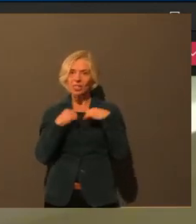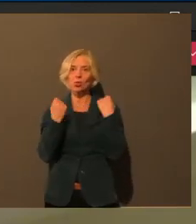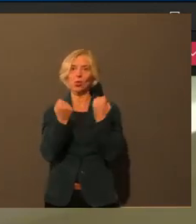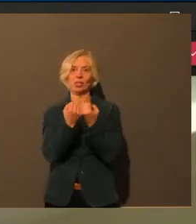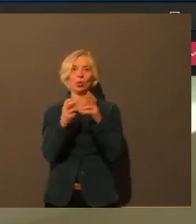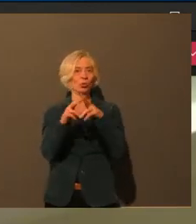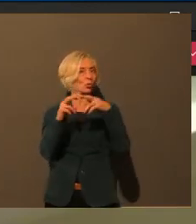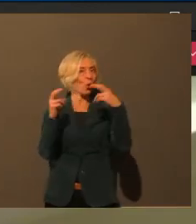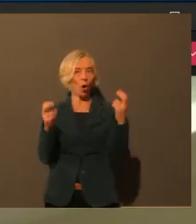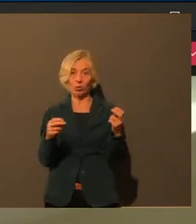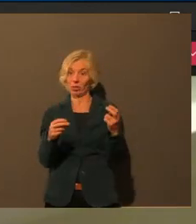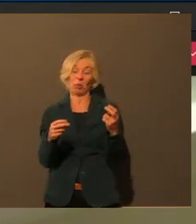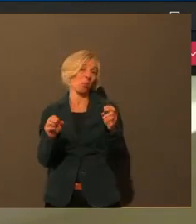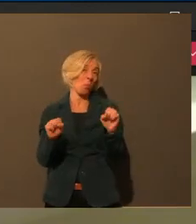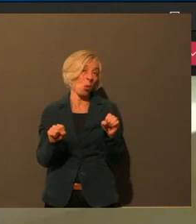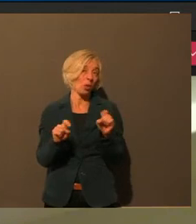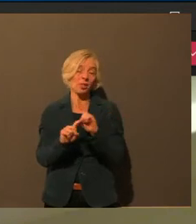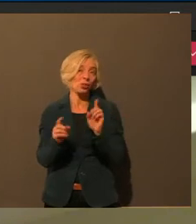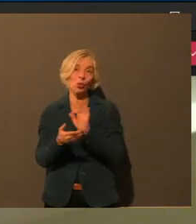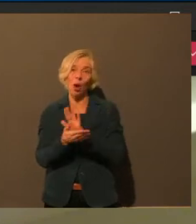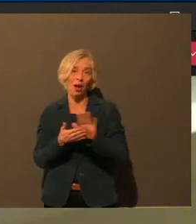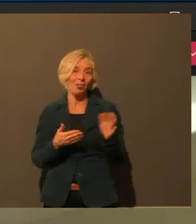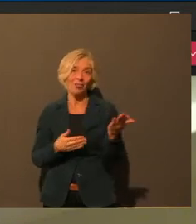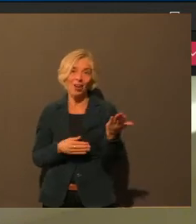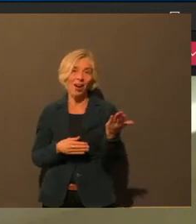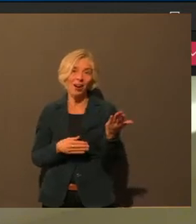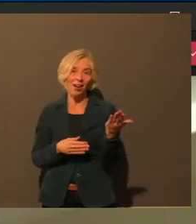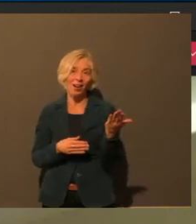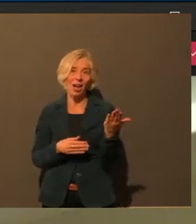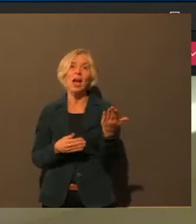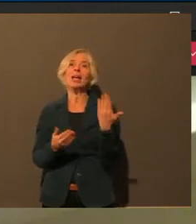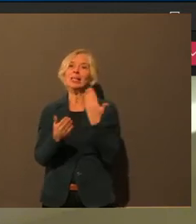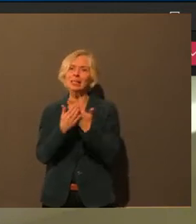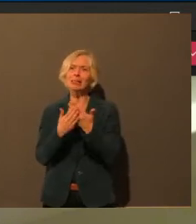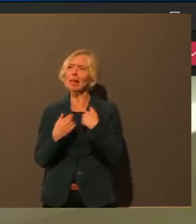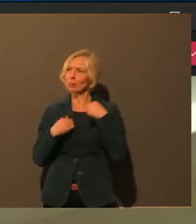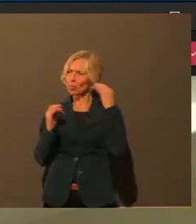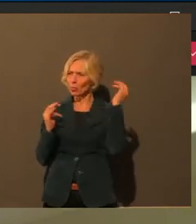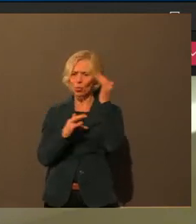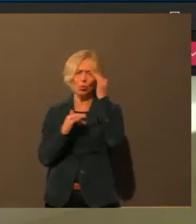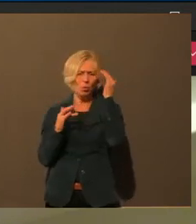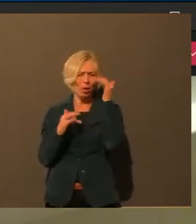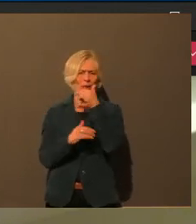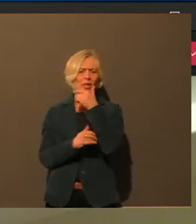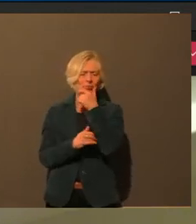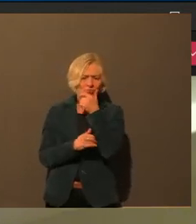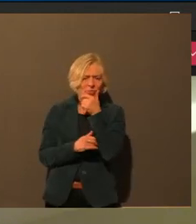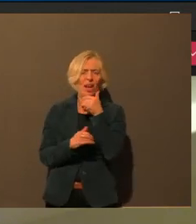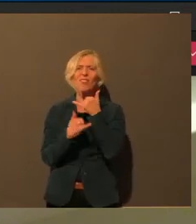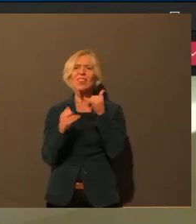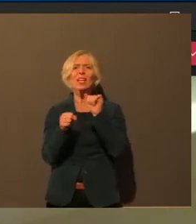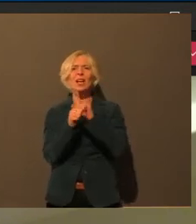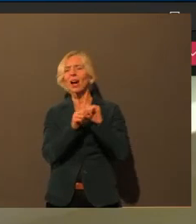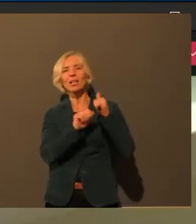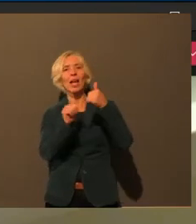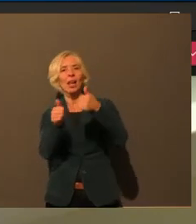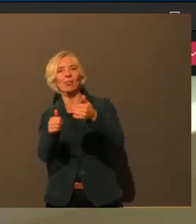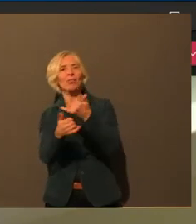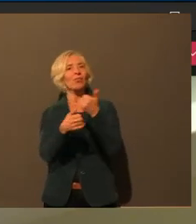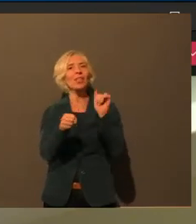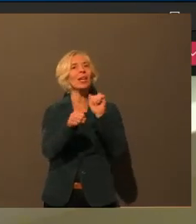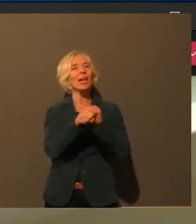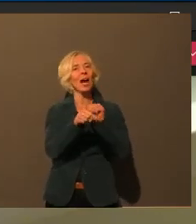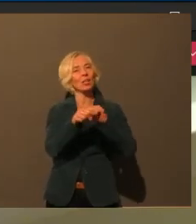auch solche Situationen unterstützen, entschärfen, weil es geht ja nicht nur so aus, dass jeder nur genervt ist, sondern in manchen Fällen auch wirklich